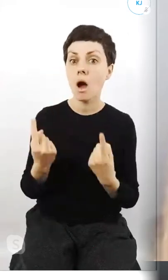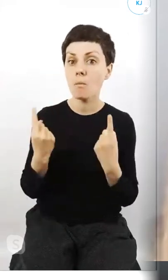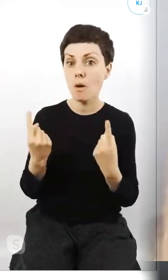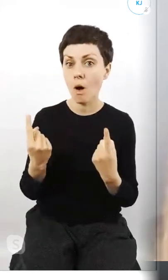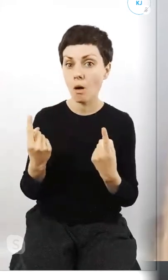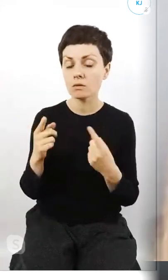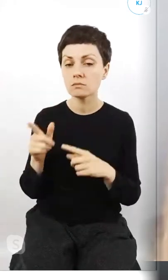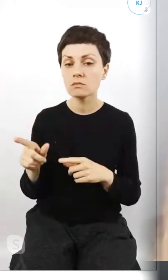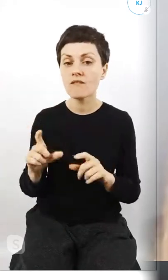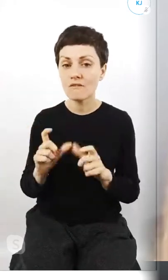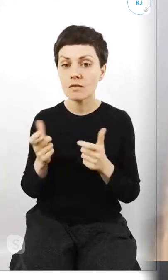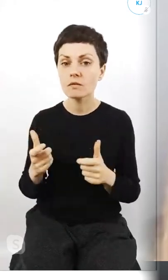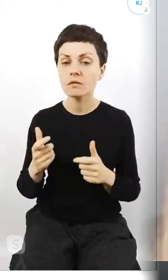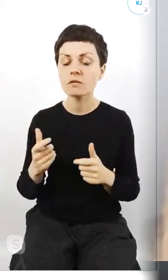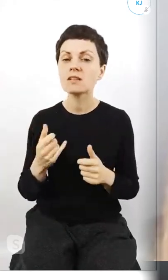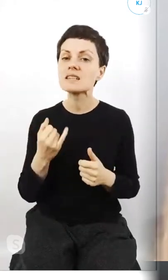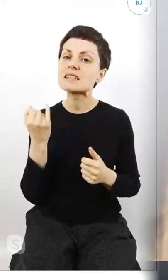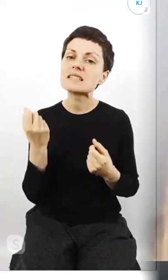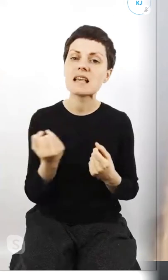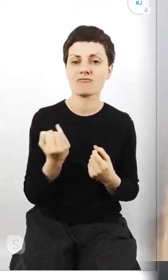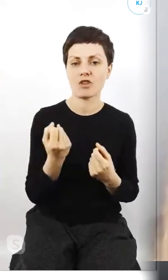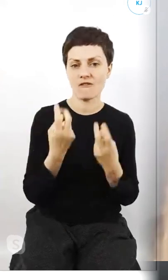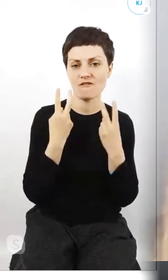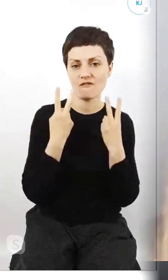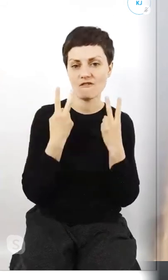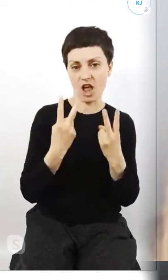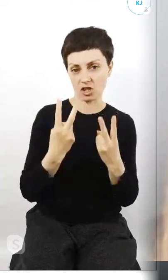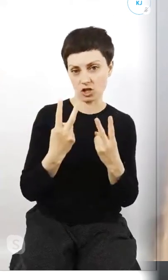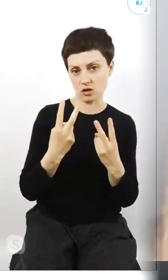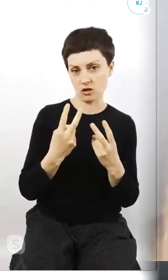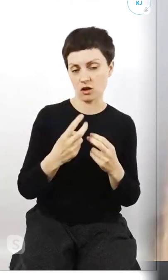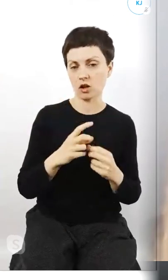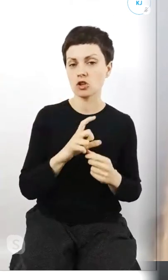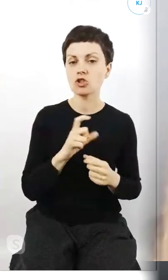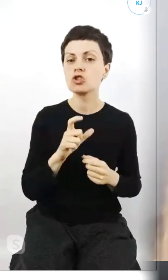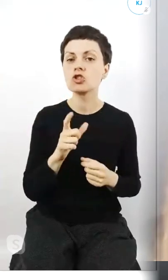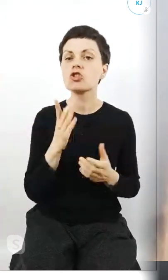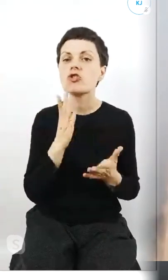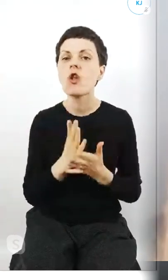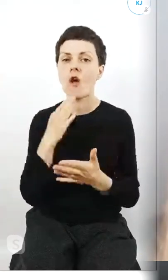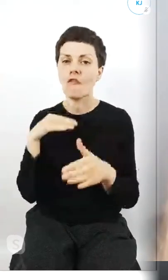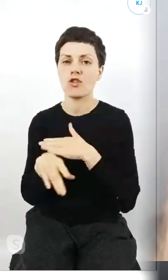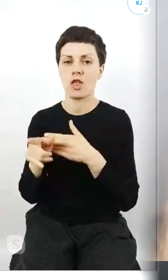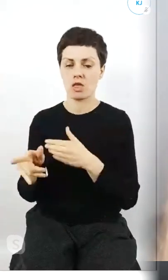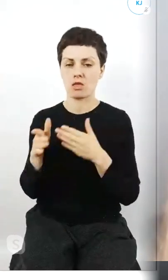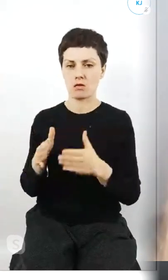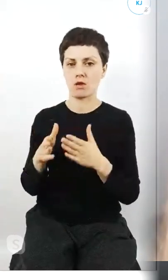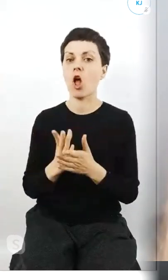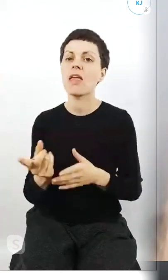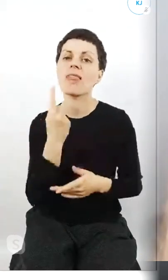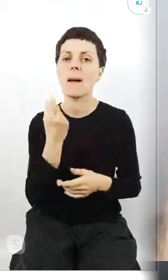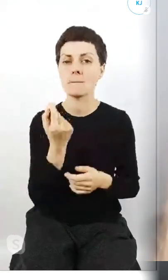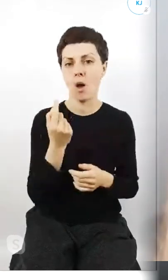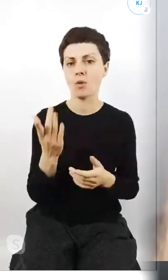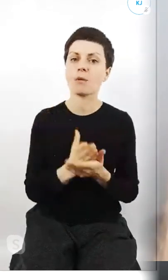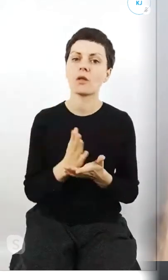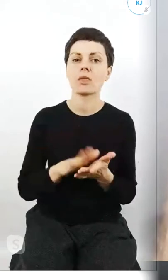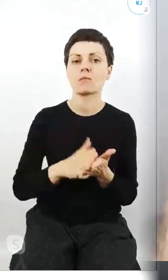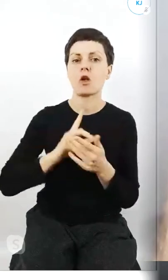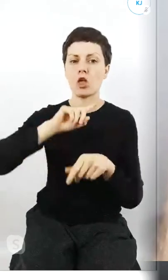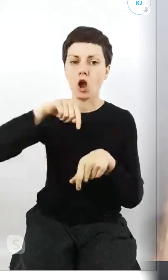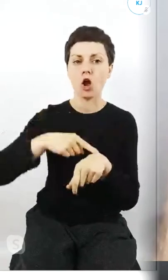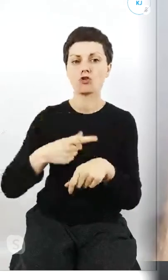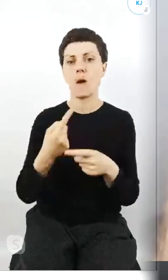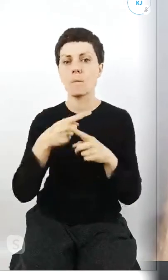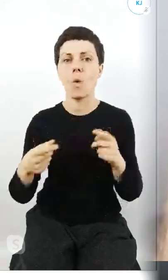jest dużo ważniejszym tym aktem niż wyjście na ulicę i ten jeden konkretny moment, bo to będzie trwało powiedzmy godzinę, pół godziny, dwie